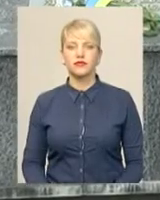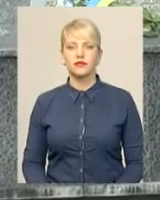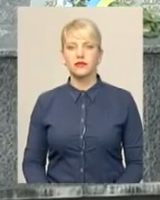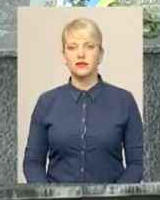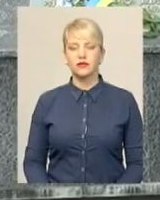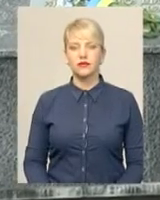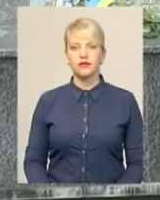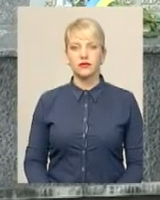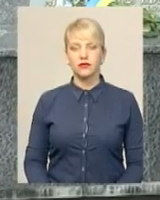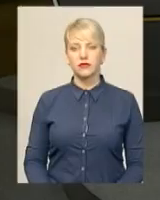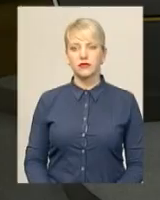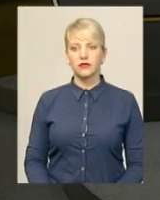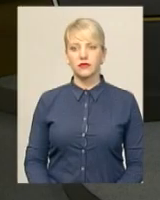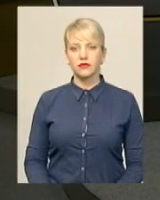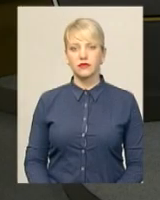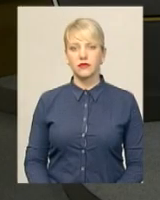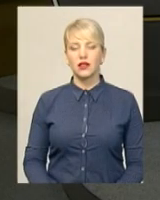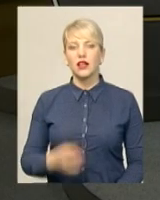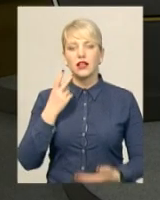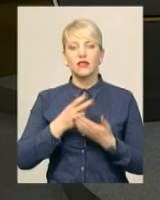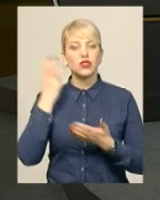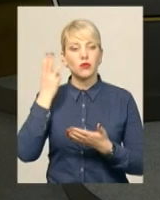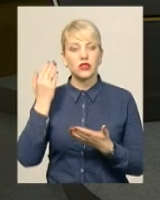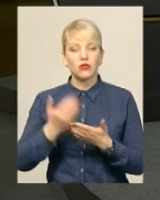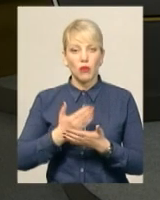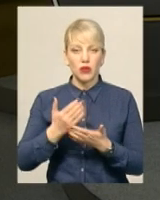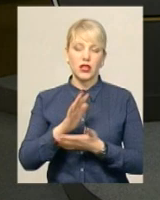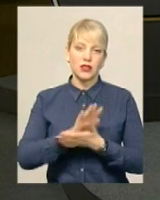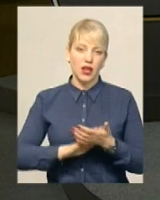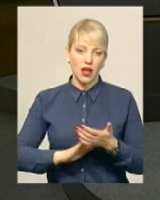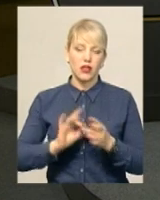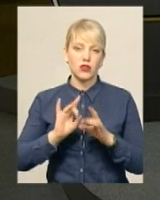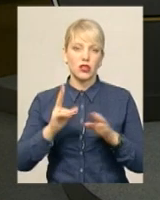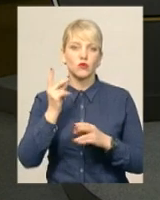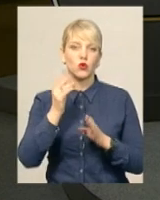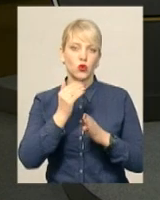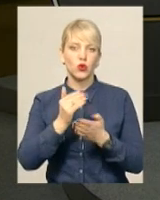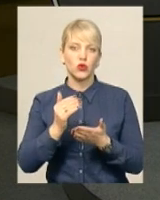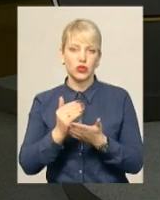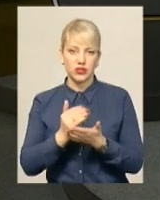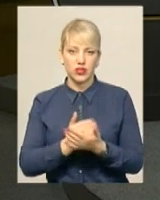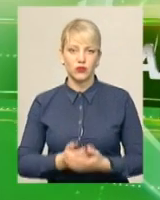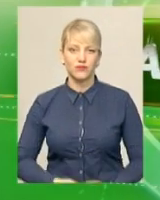Поділля. Центр. Ви дивитесь Подільську панораму. Далі анонс її другої частини.